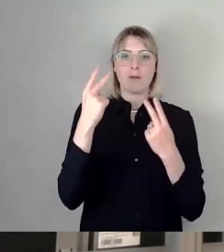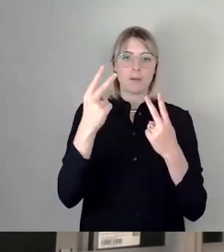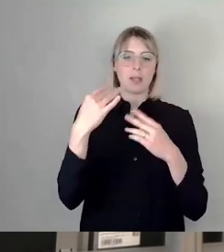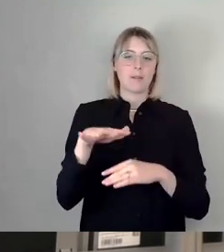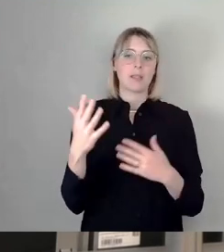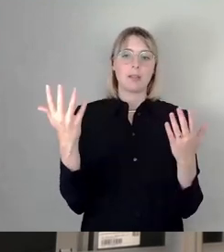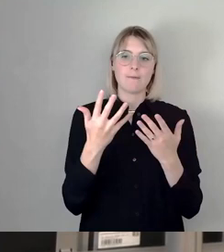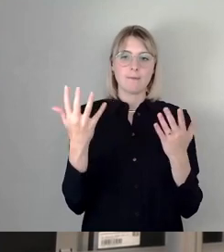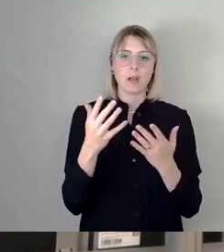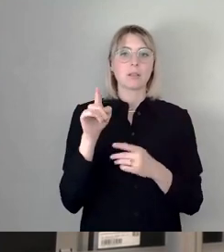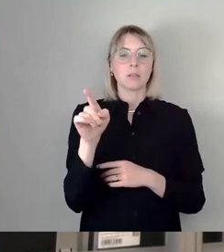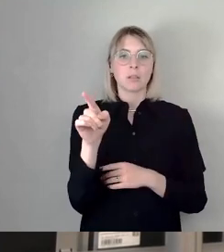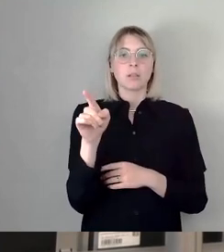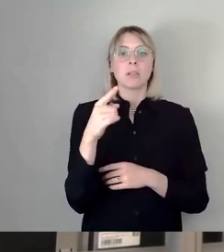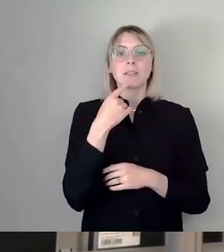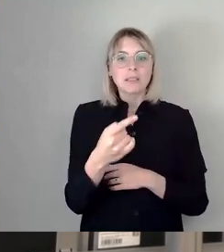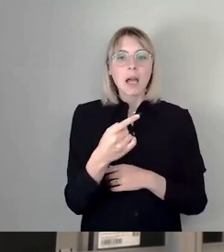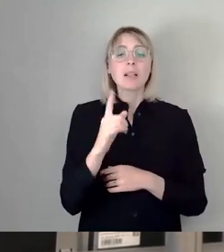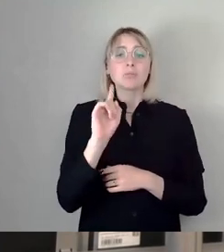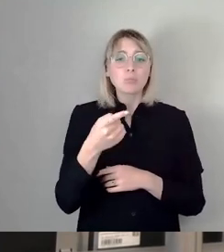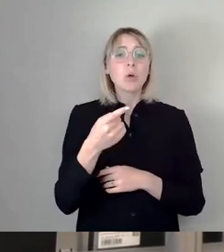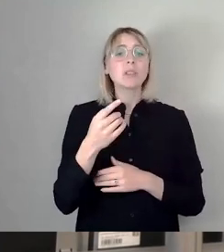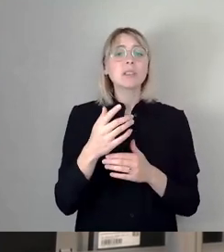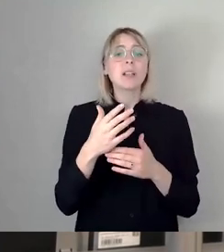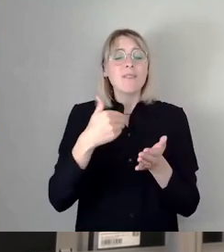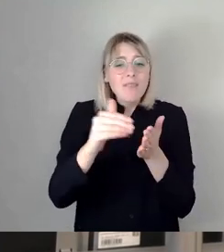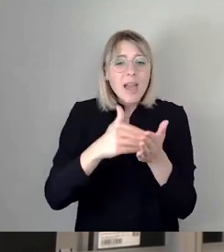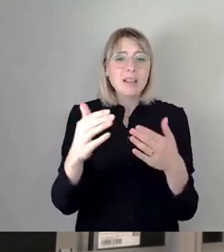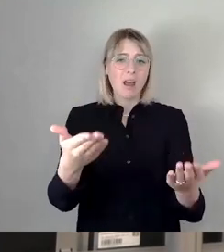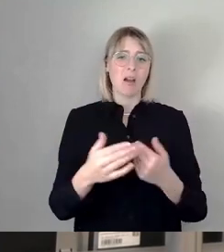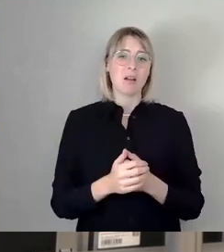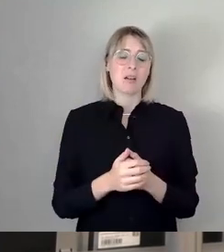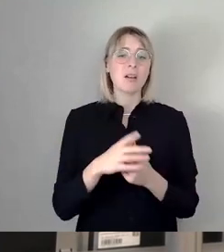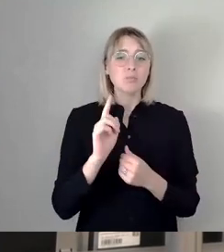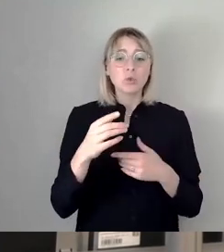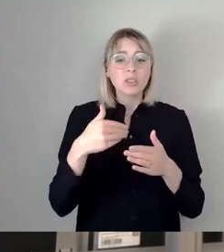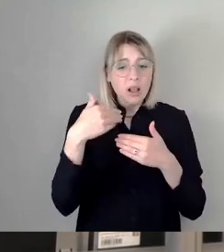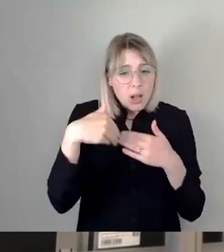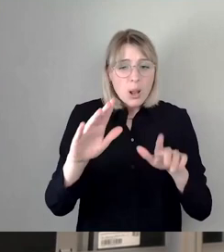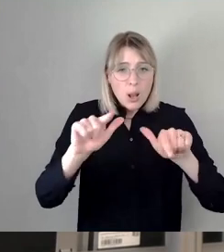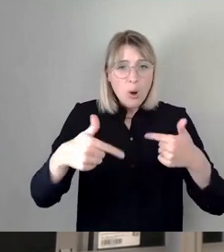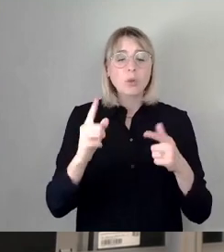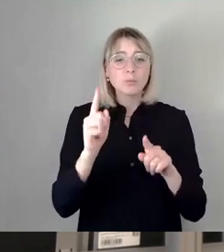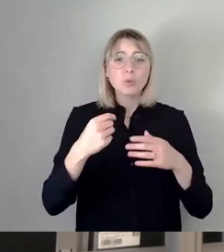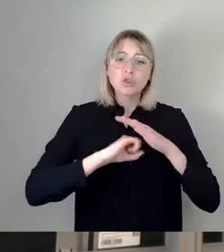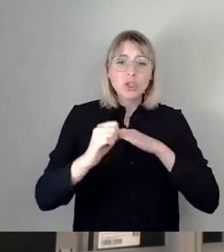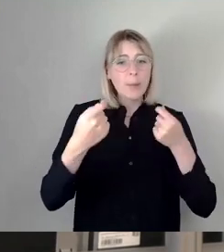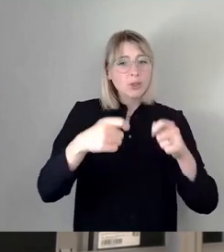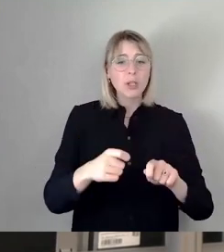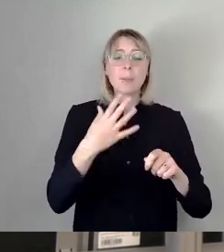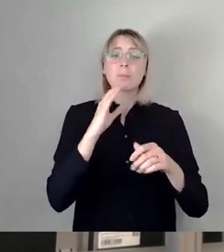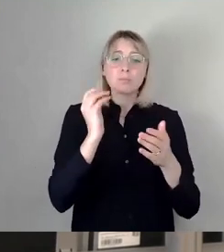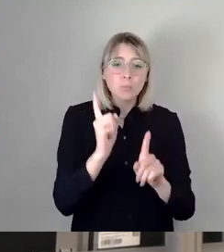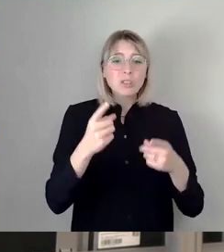hat im Grunde gesagt, wir müssen vorwärts kommen. Und dann beschließen wir auch mal was. Und dann beschließen wir auch mal schneller was. Einfach, dass es vorwärts geht.